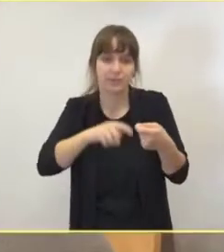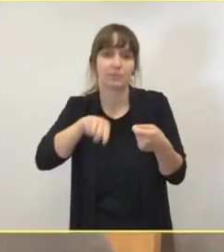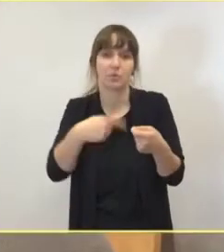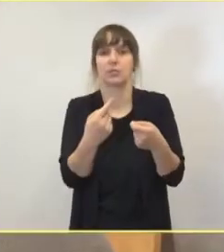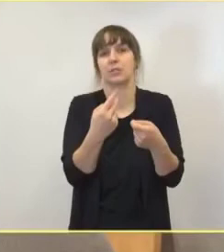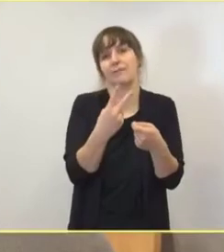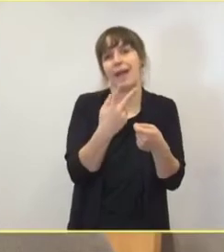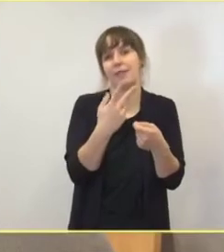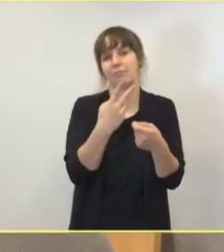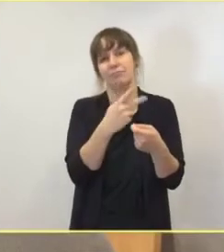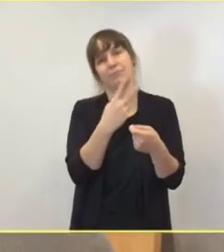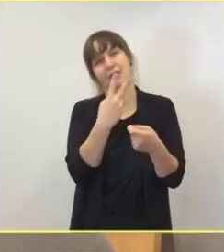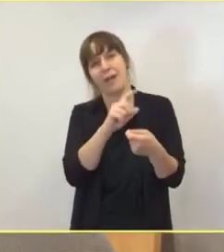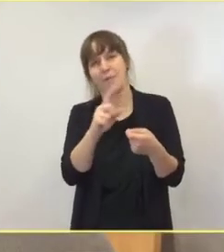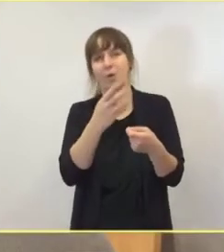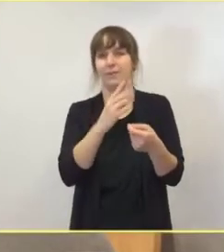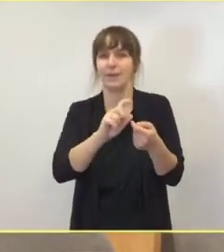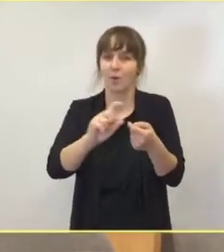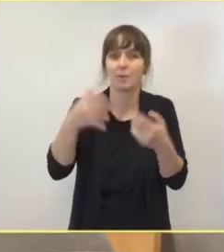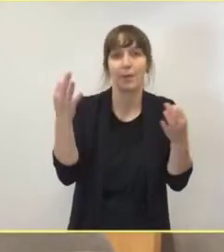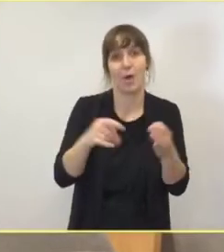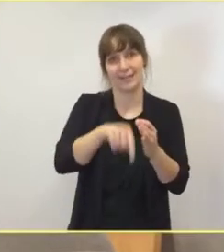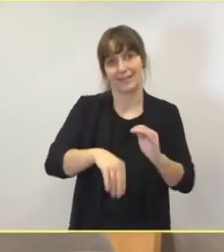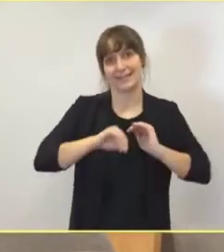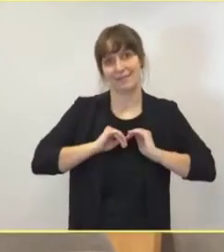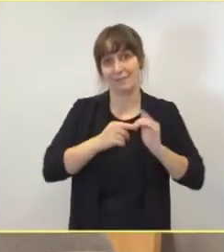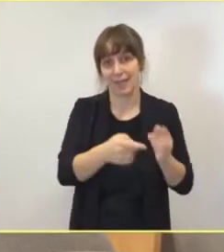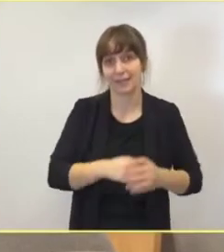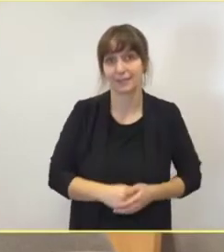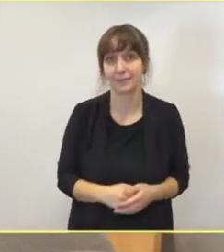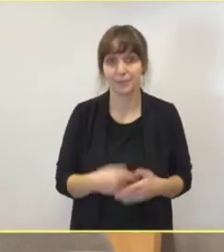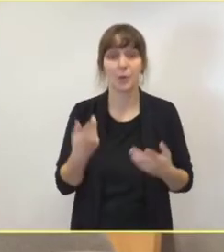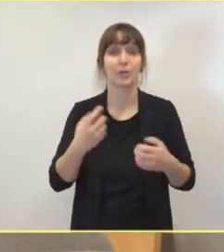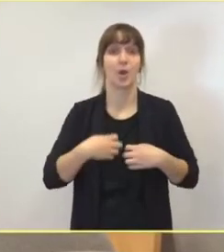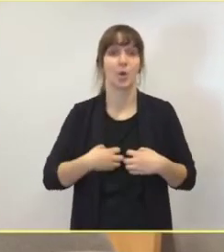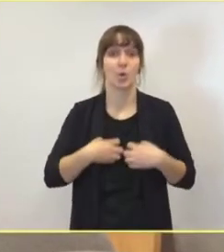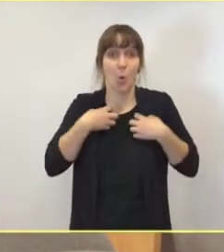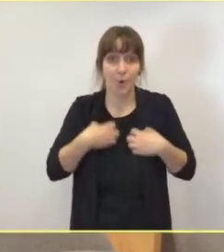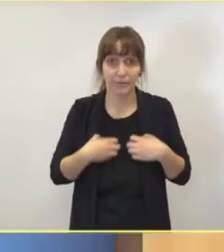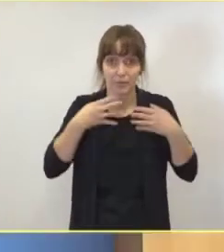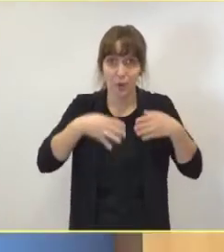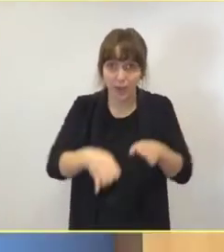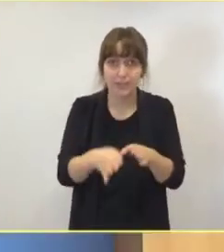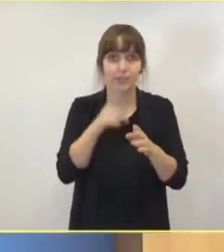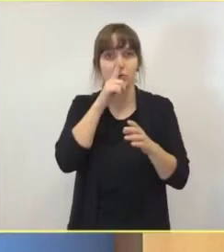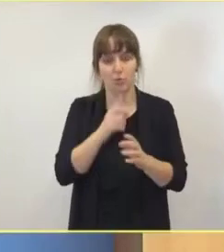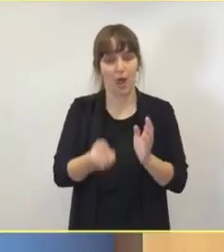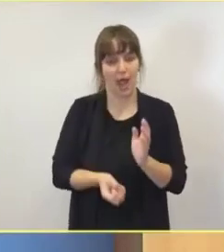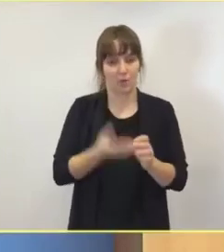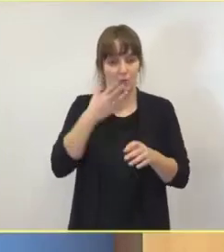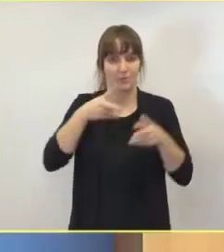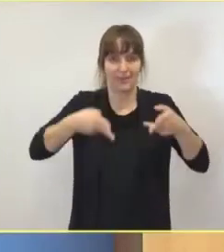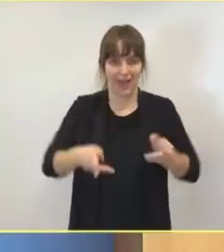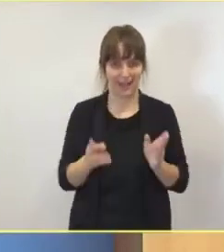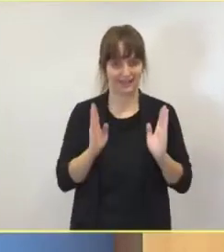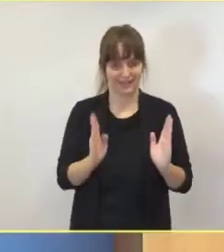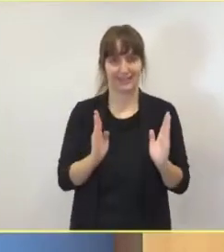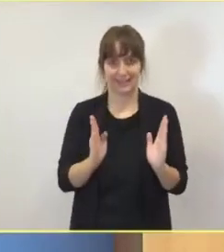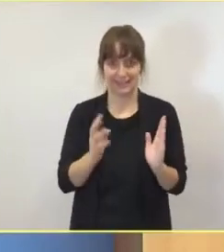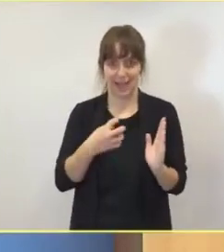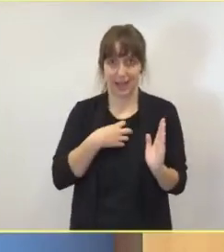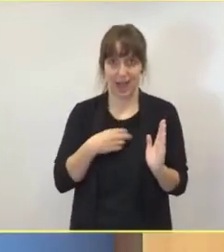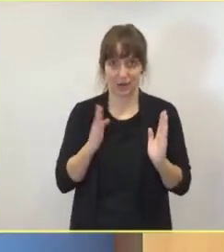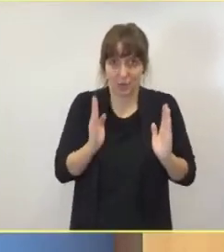Noch ein weiterer wichtiger Punkt. Covid ist nicht nur die Akutphase der Erkrankung, sondern wir wissen inzwischen, dass 10